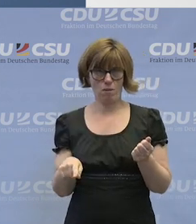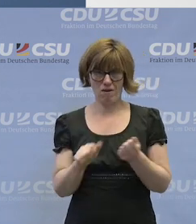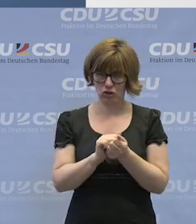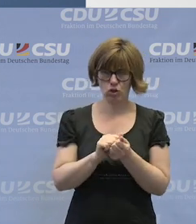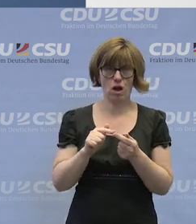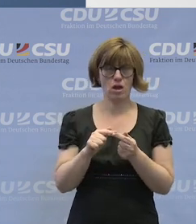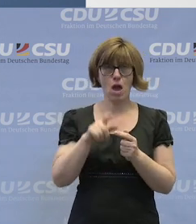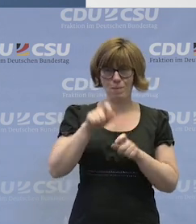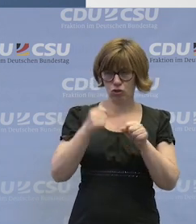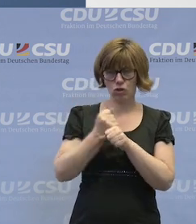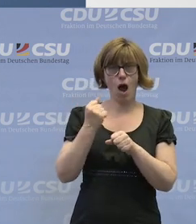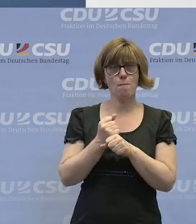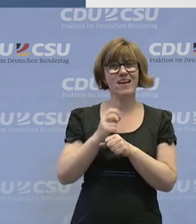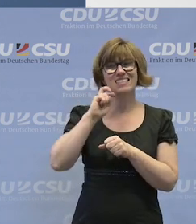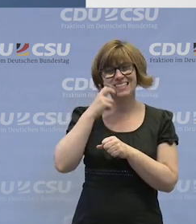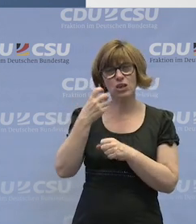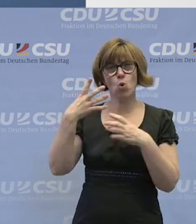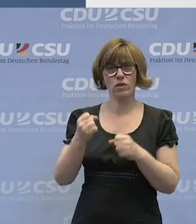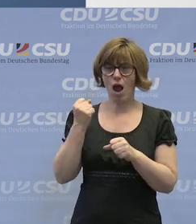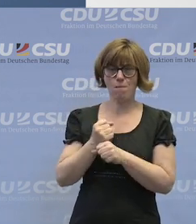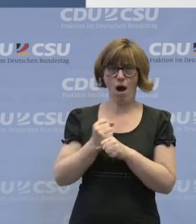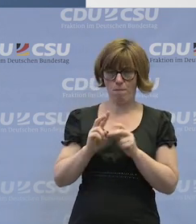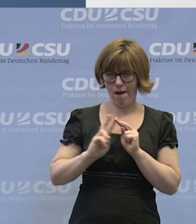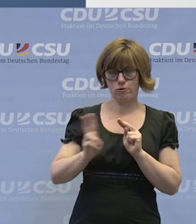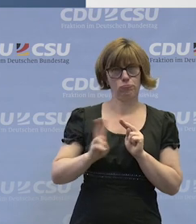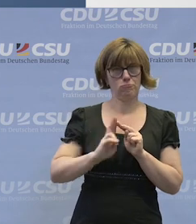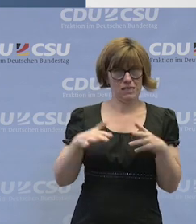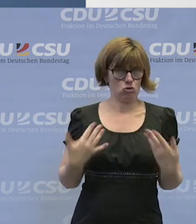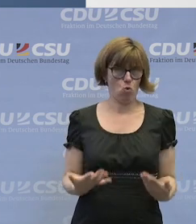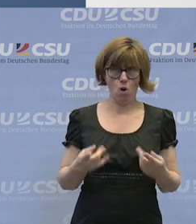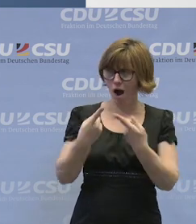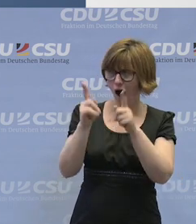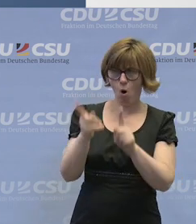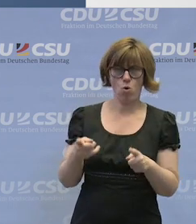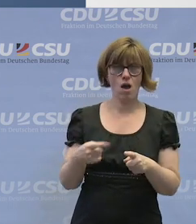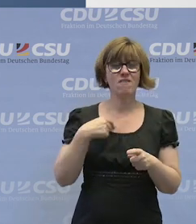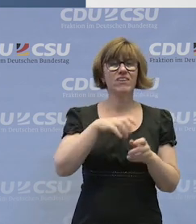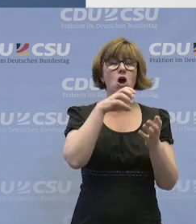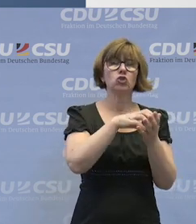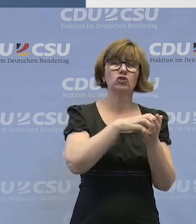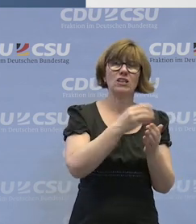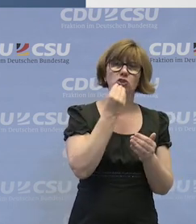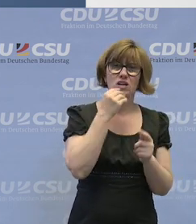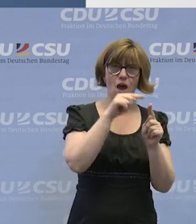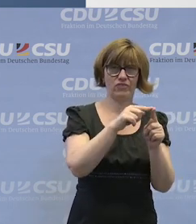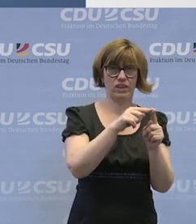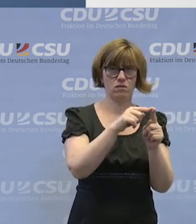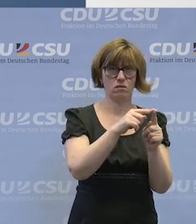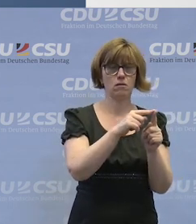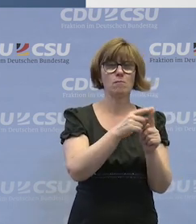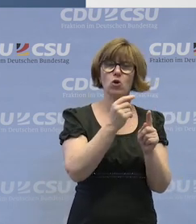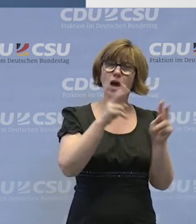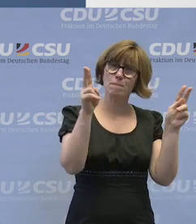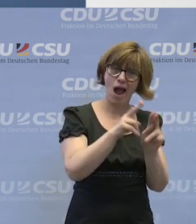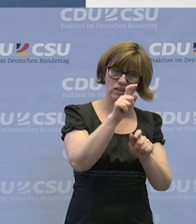Die Menschen, die dort arbeiten, gehen in das Seniorenheim arbeiten, wie alle anderen auch. Wir betreiben die städtischen Kantinen, das heißt, die